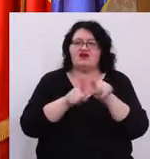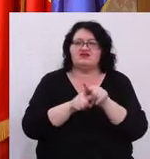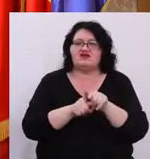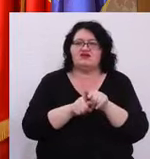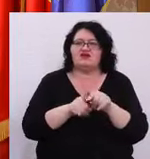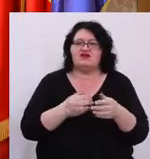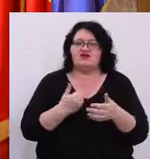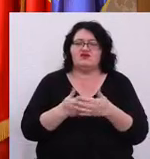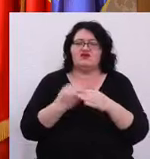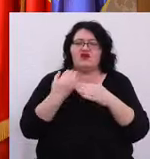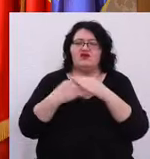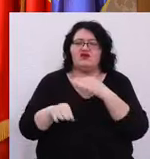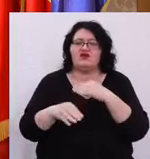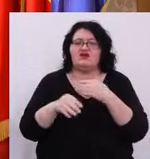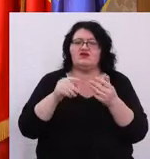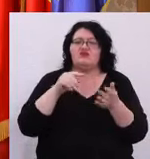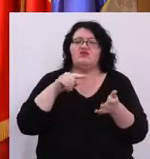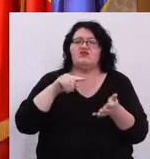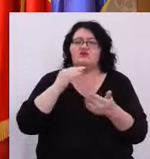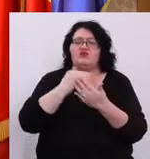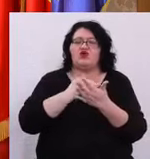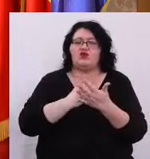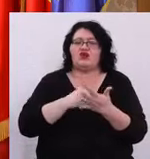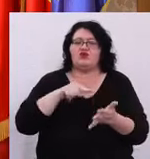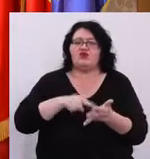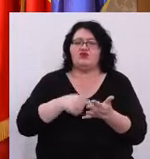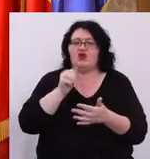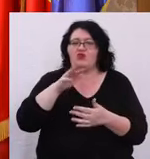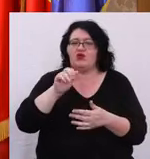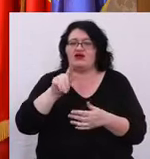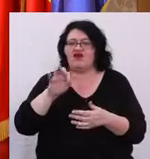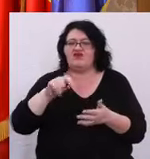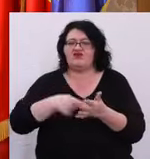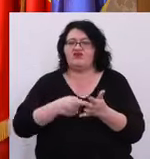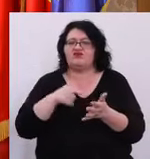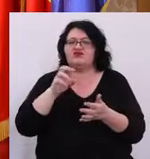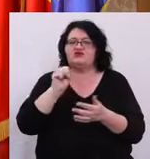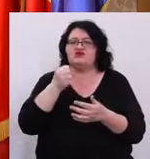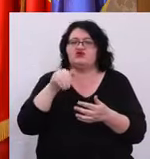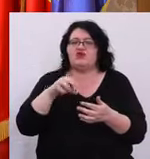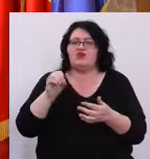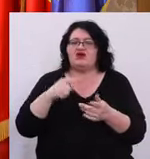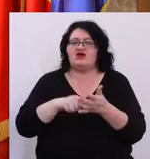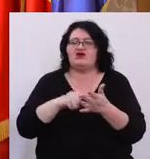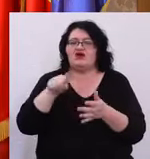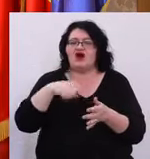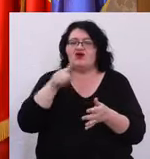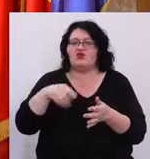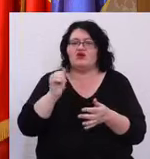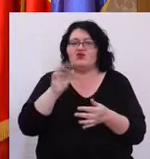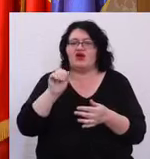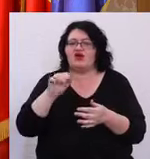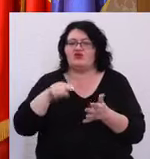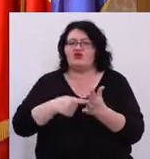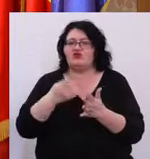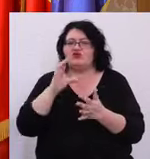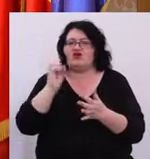există și o adresă de mail, programori.mamografii.scmut.arongmail.com